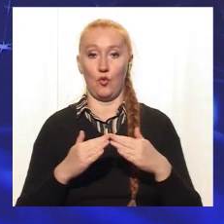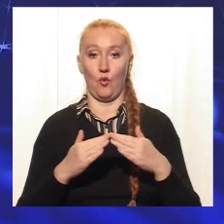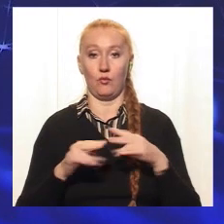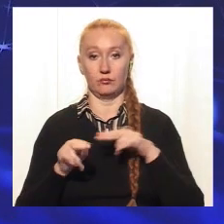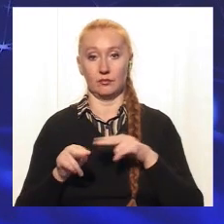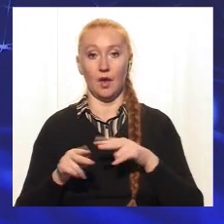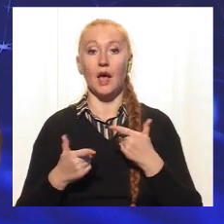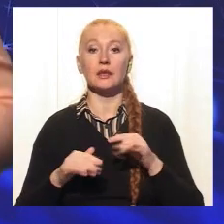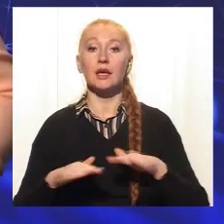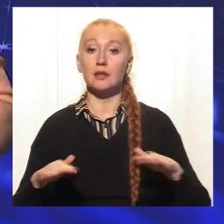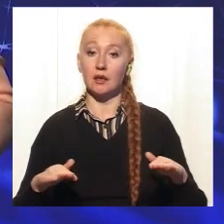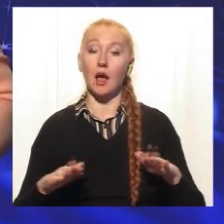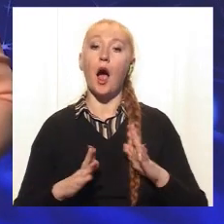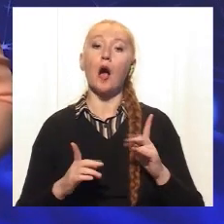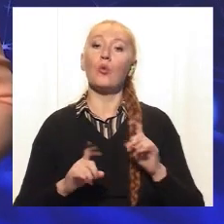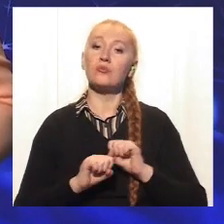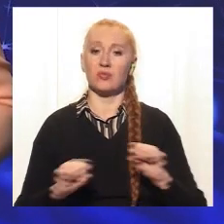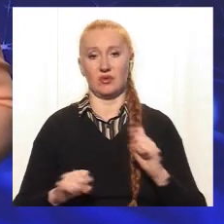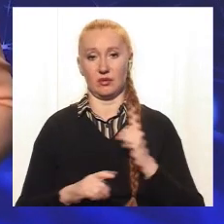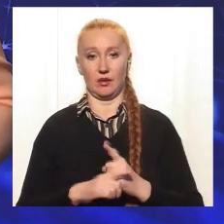де є діти, а яких категорично ні?